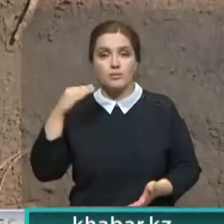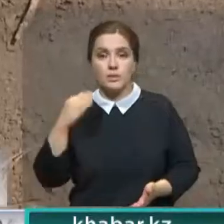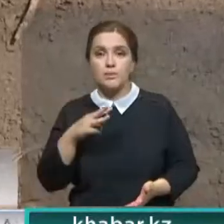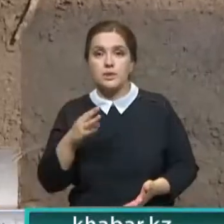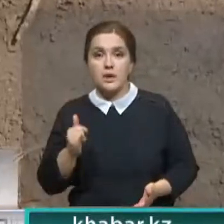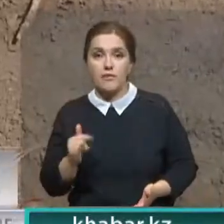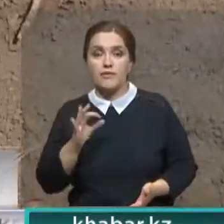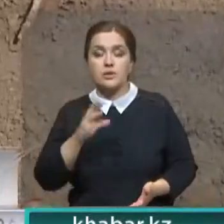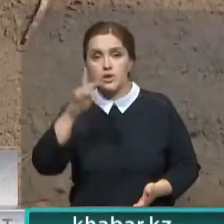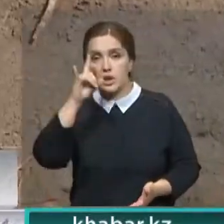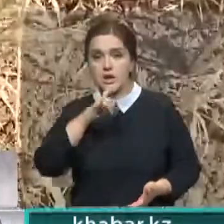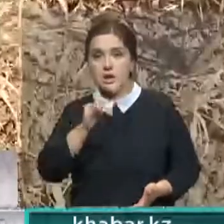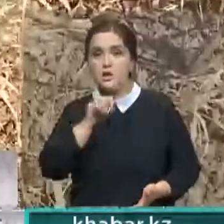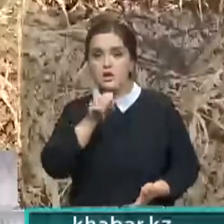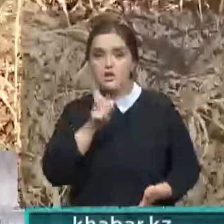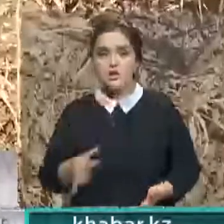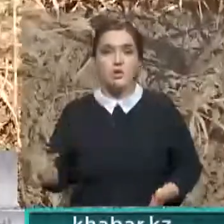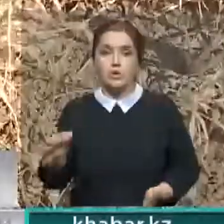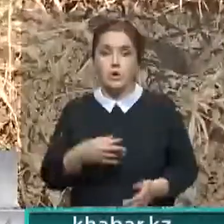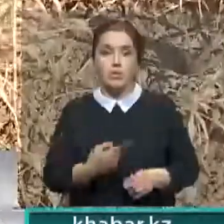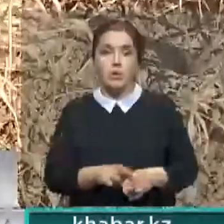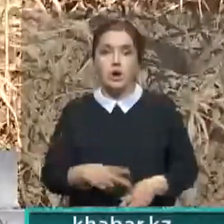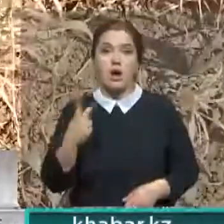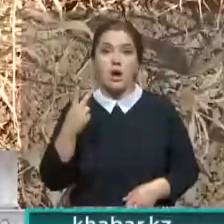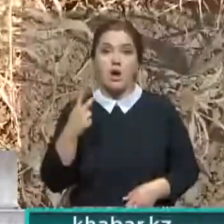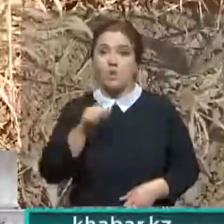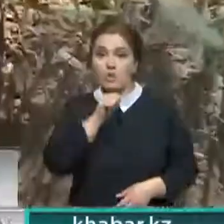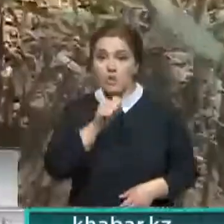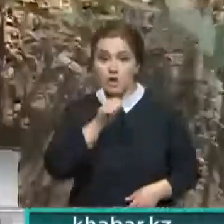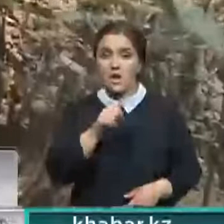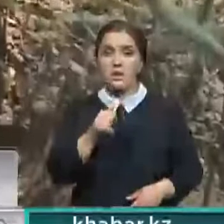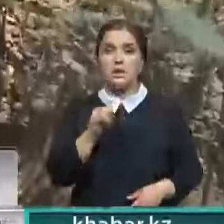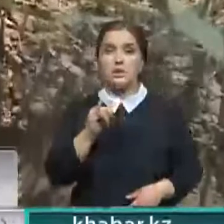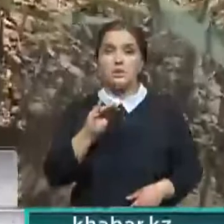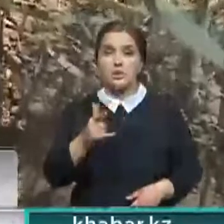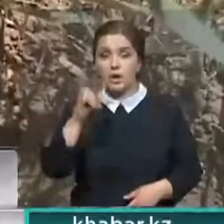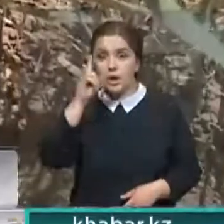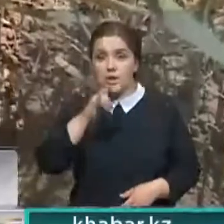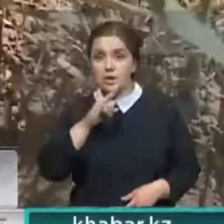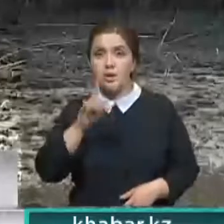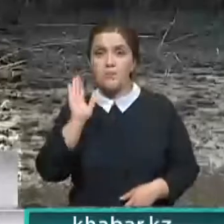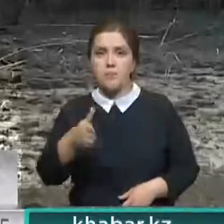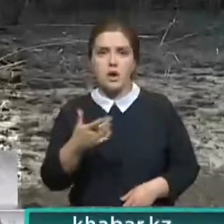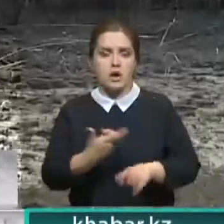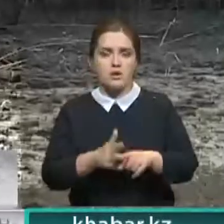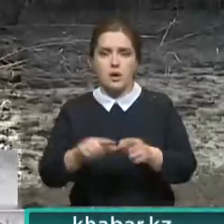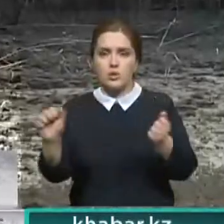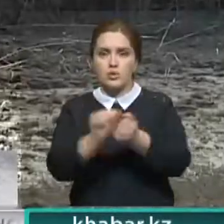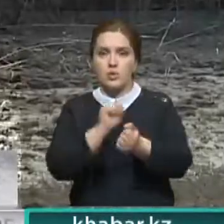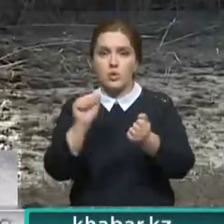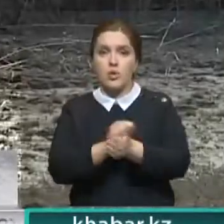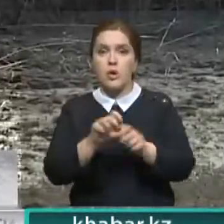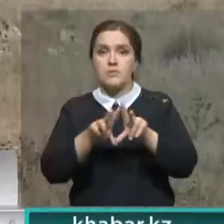Актюбинская, Мангистауская, Восточно-Казахстанская и Костанайской области. Причем в двух последних специалисты прогнозируют экстремальную